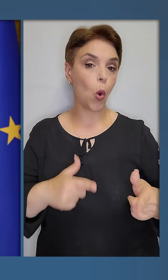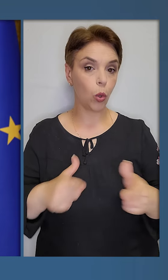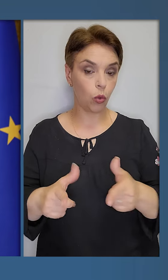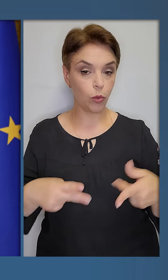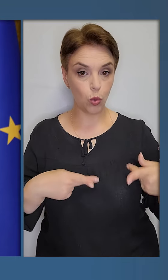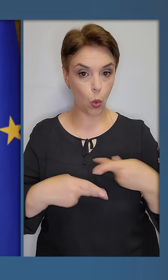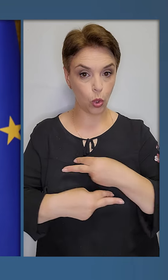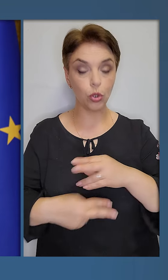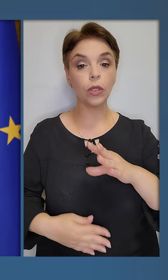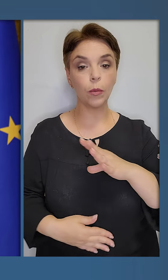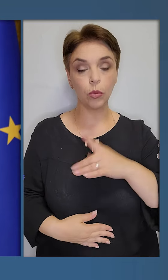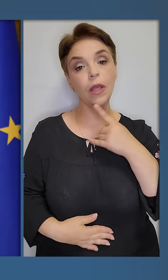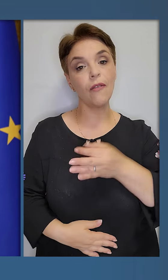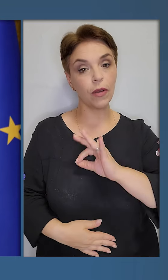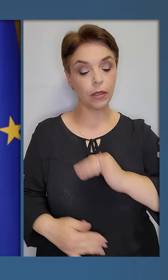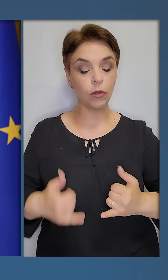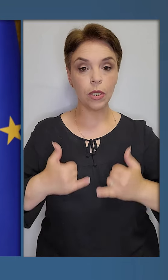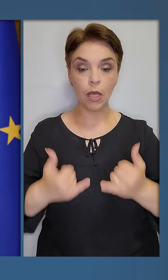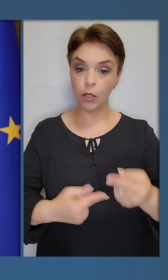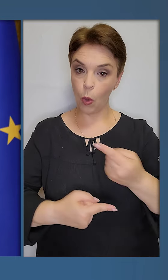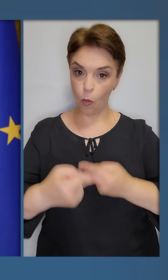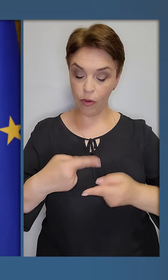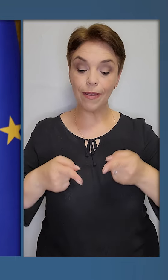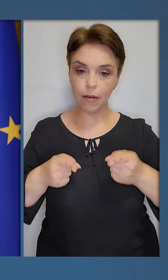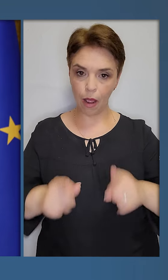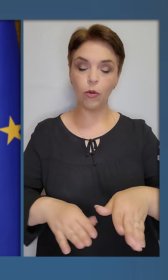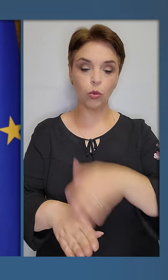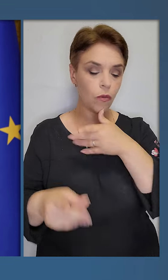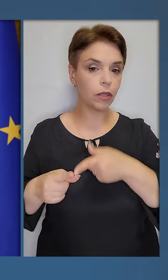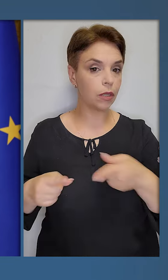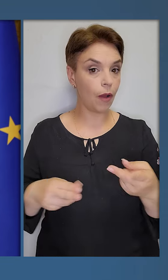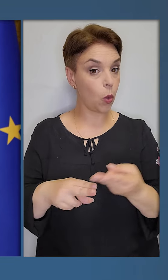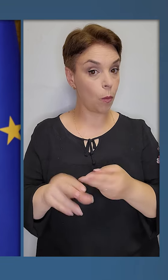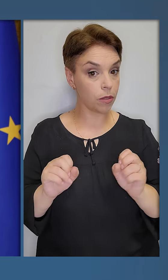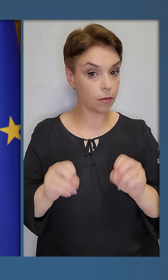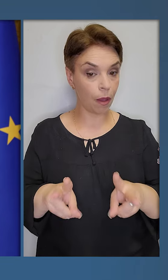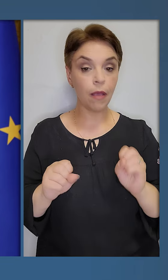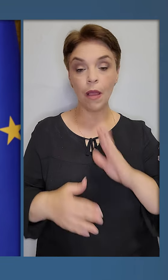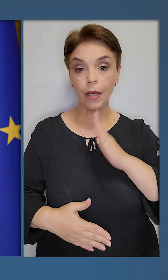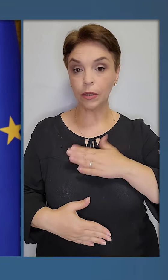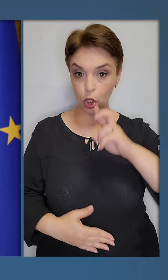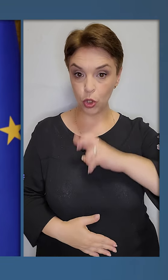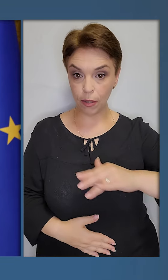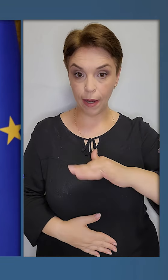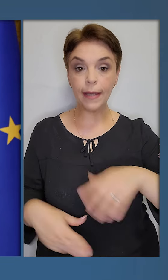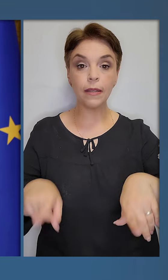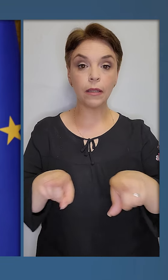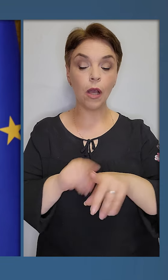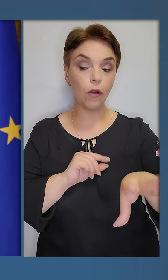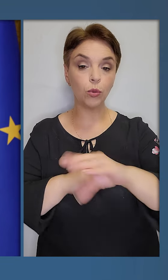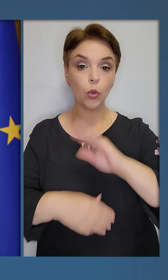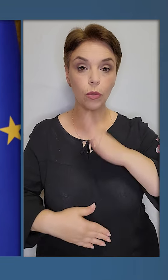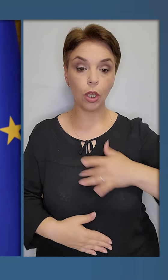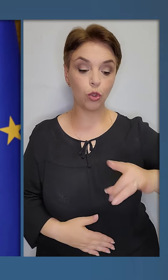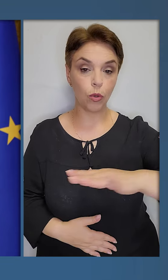готовність Угорщини бути ефективною заради повернення реальної, довготривалої безпеки, як в нашій країні, так і в